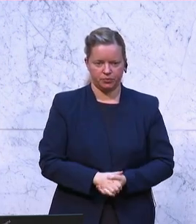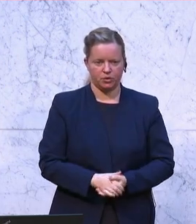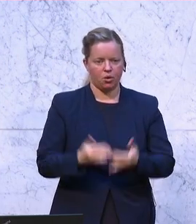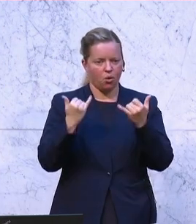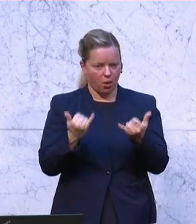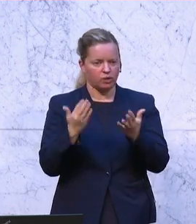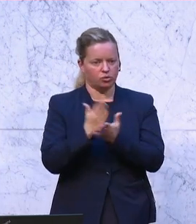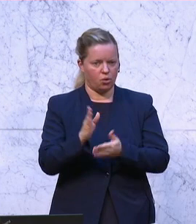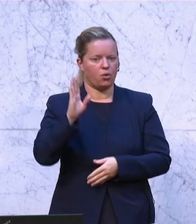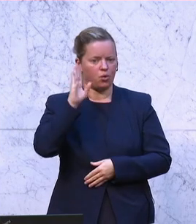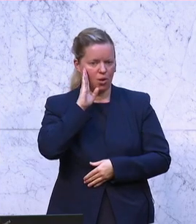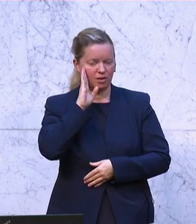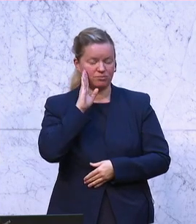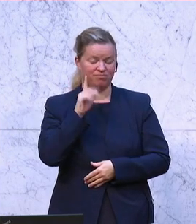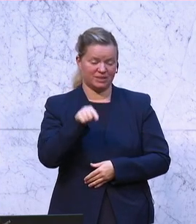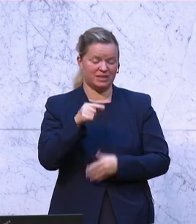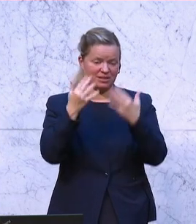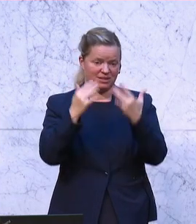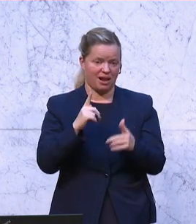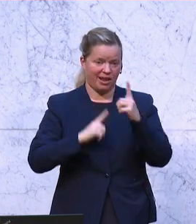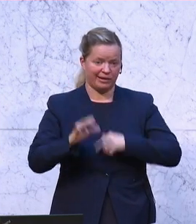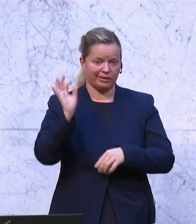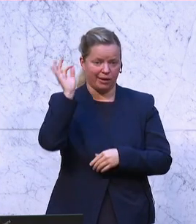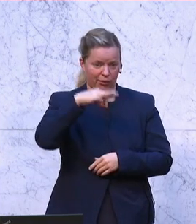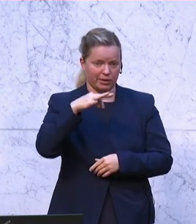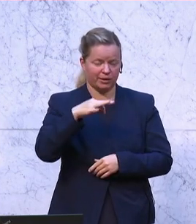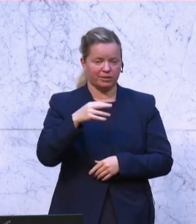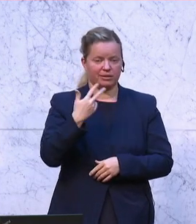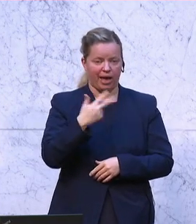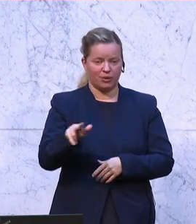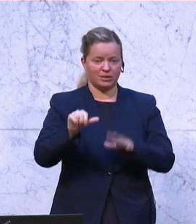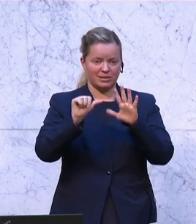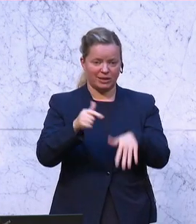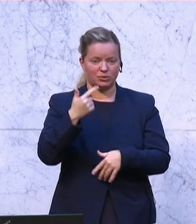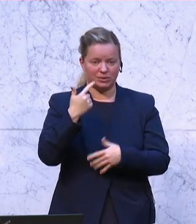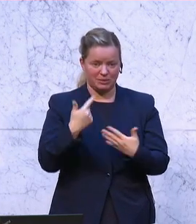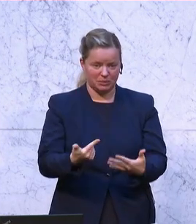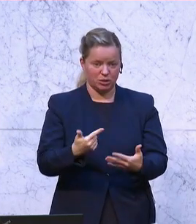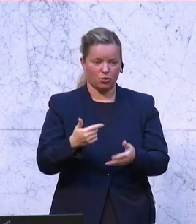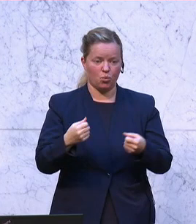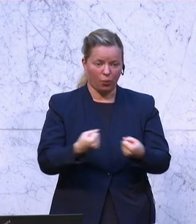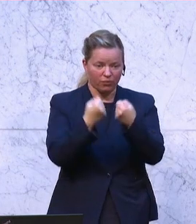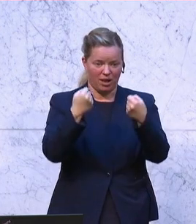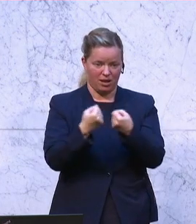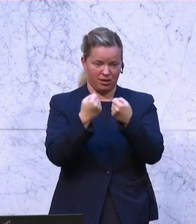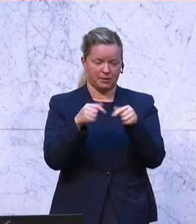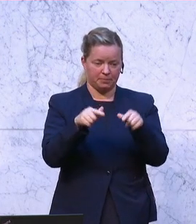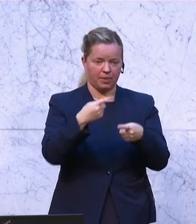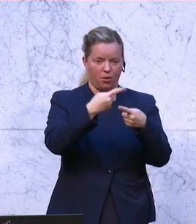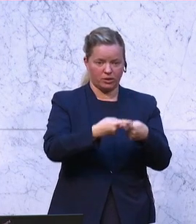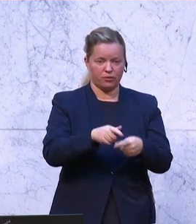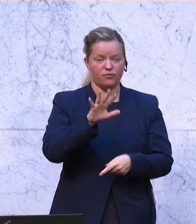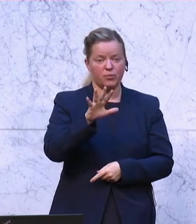gehört, und das ist ja eine traurige Zahl, bei 376 Unfällen auf diesen Kreuzungen sind